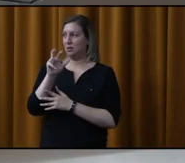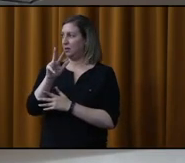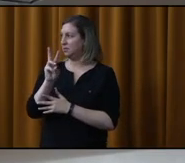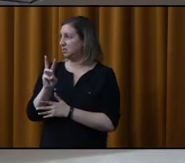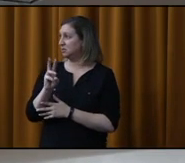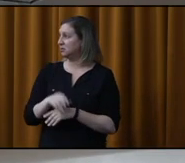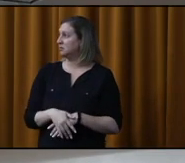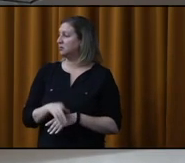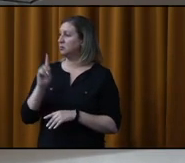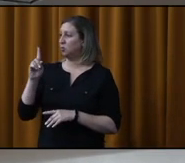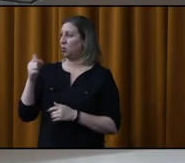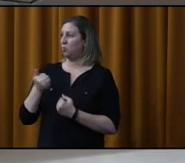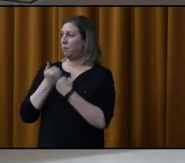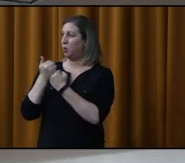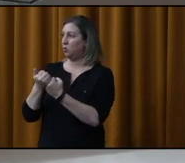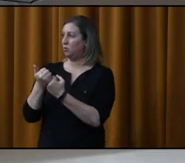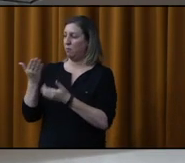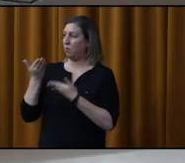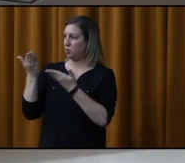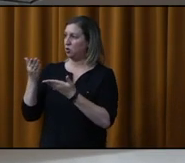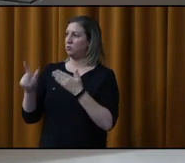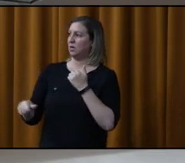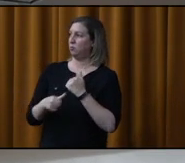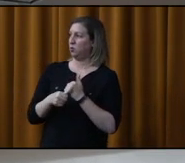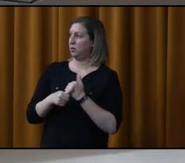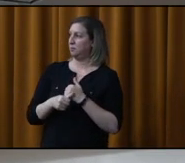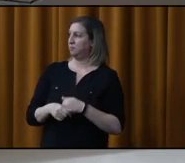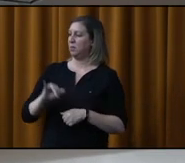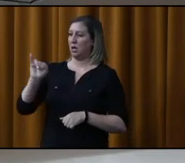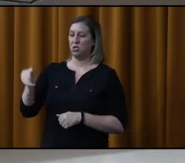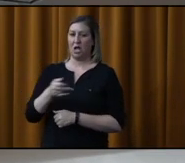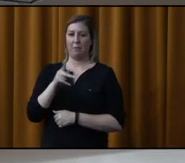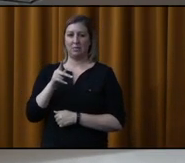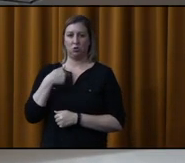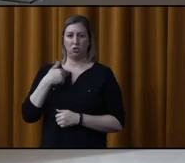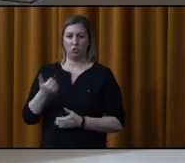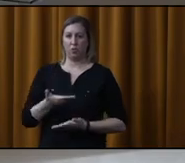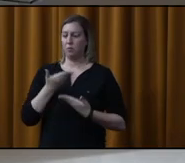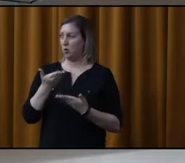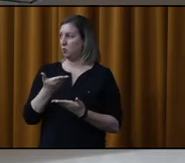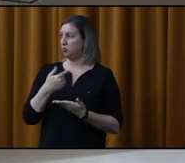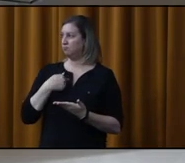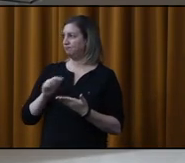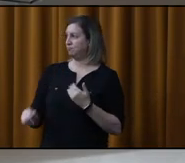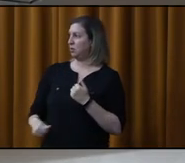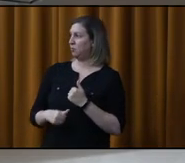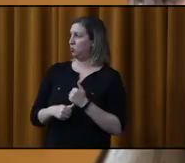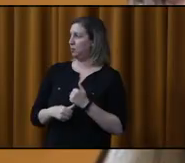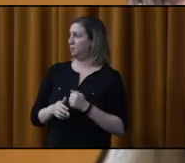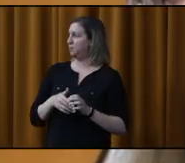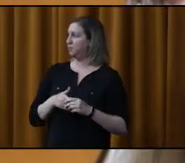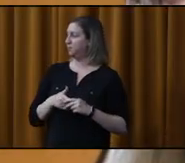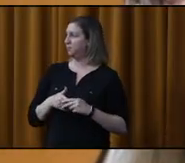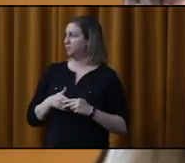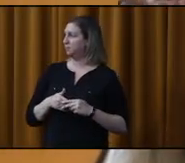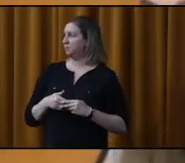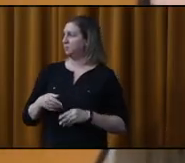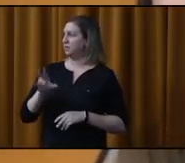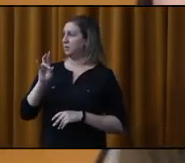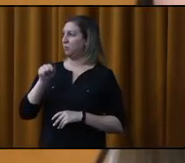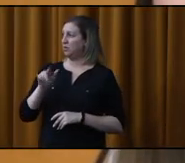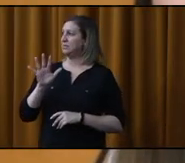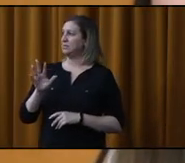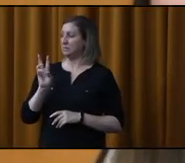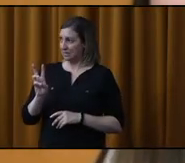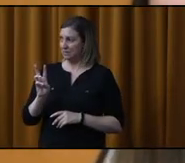proposeur, un appuyeur. Jacques Prescott, je propose, M. le Président. Merci. Je vous remercie. j'appuie. Merci. 7.6. Il sera